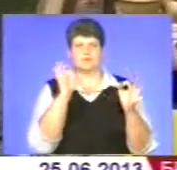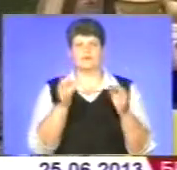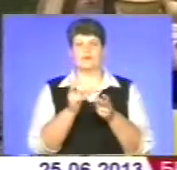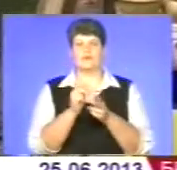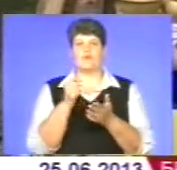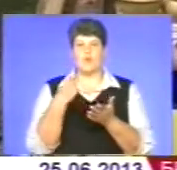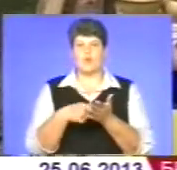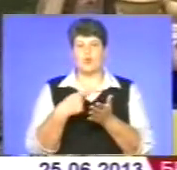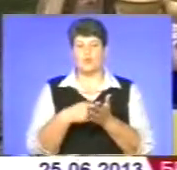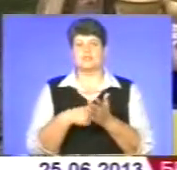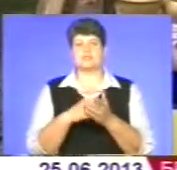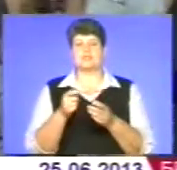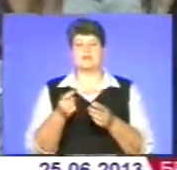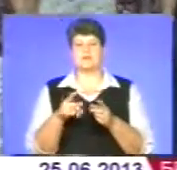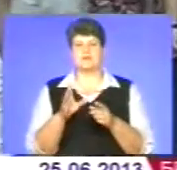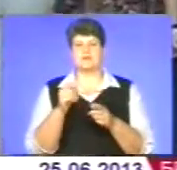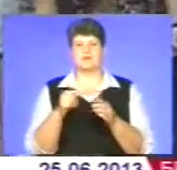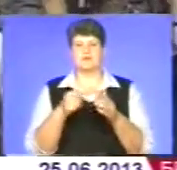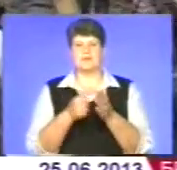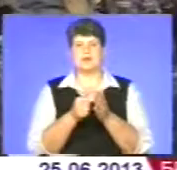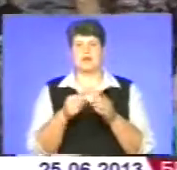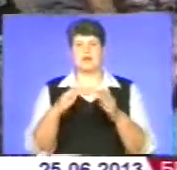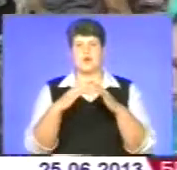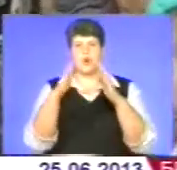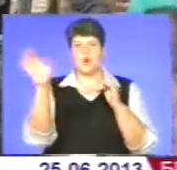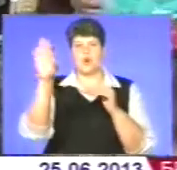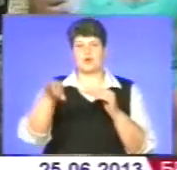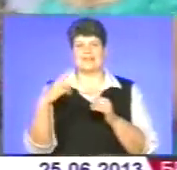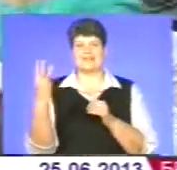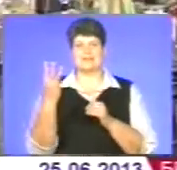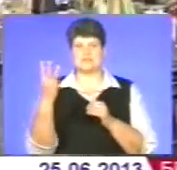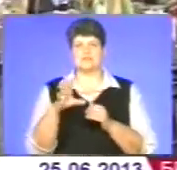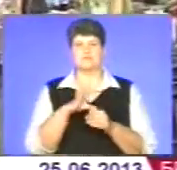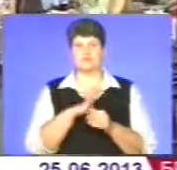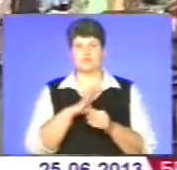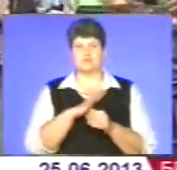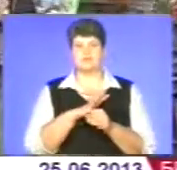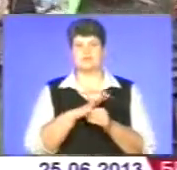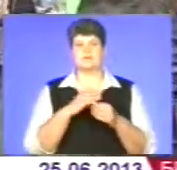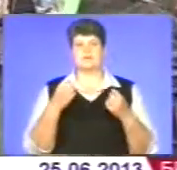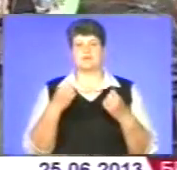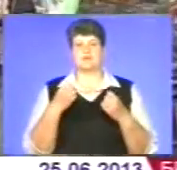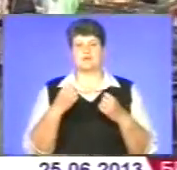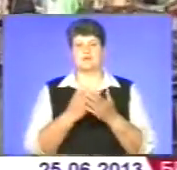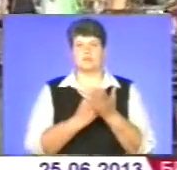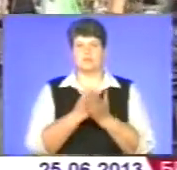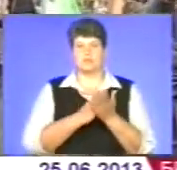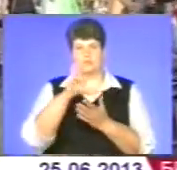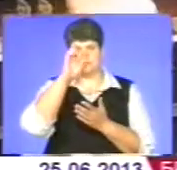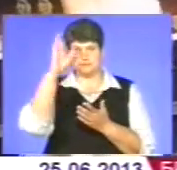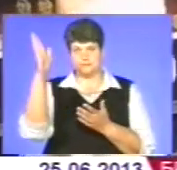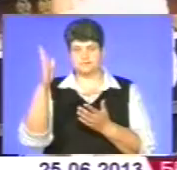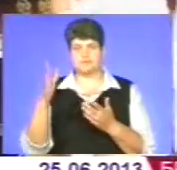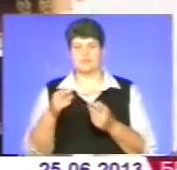люди у вишиванках біля підніжжя гори Трійця. Відбувши святкове богослужіння, селяни ярмаркують. Зелені свята.